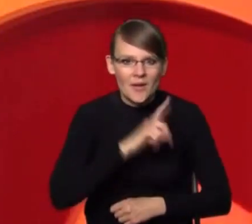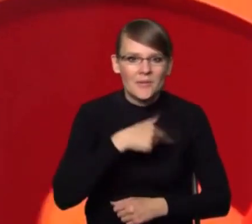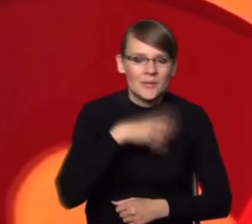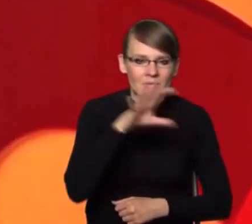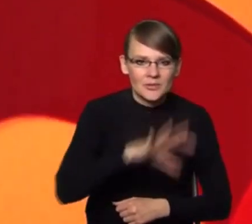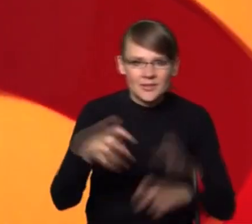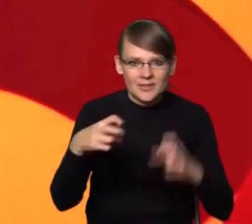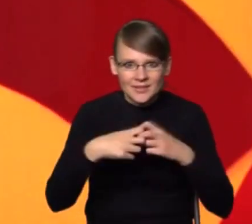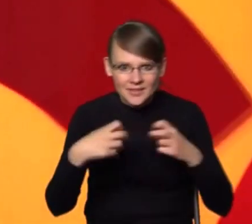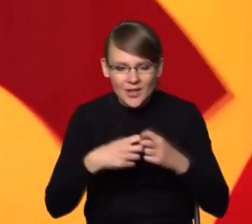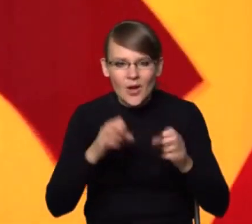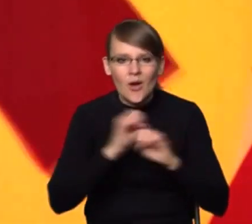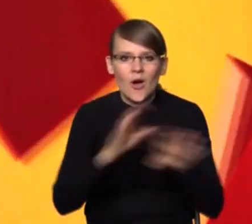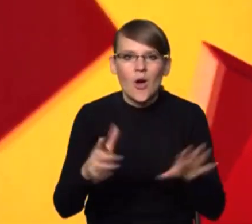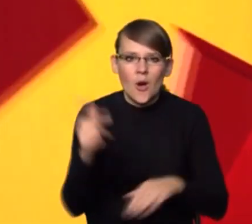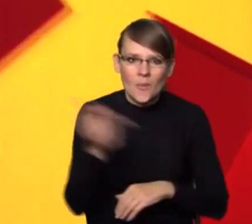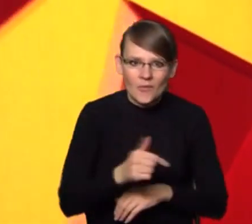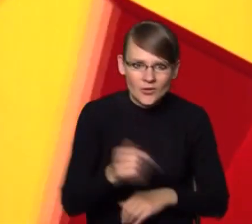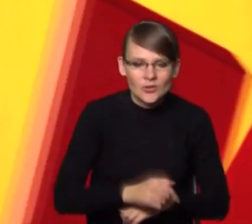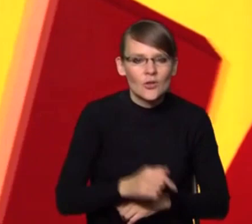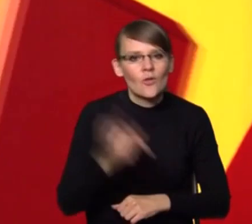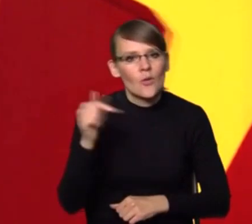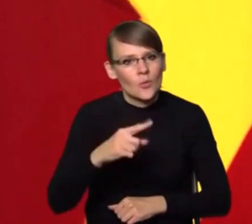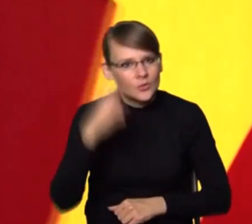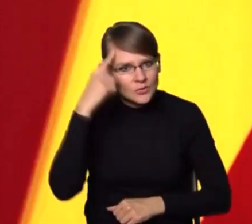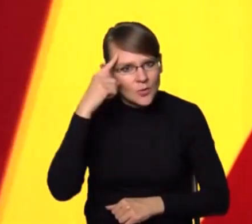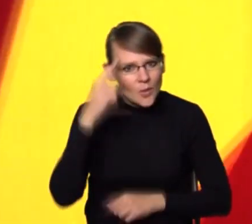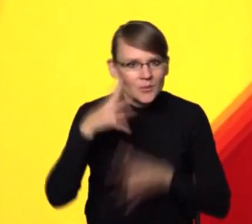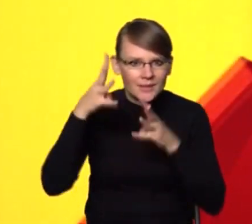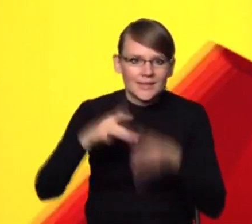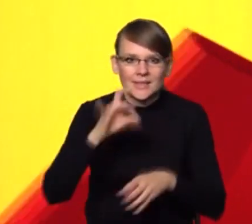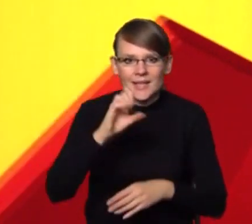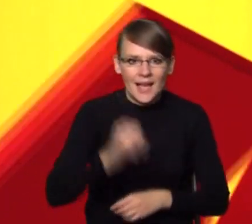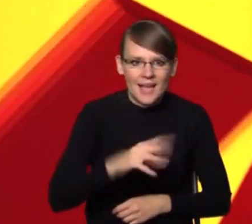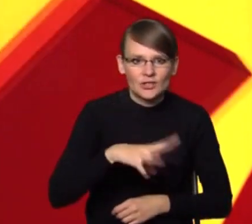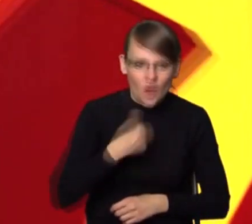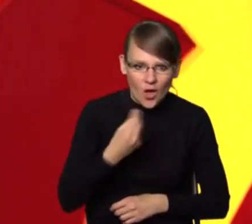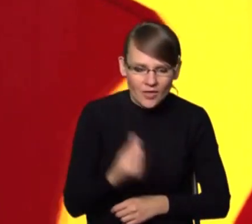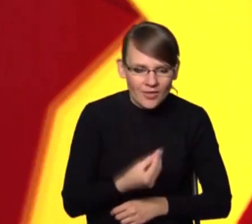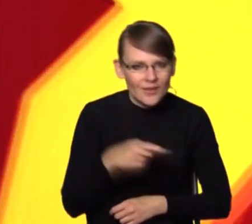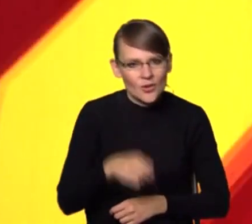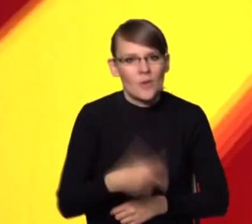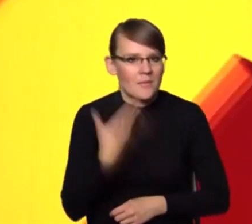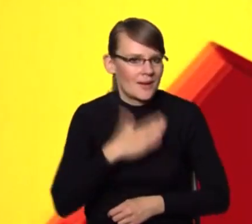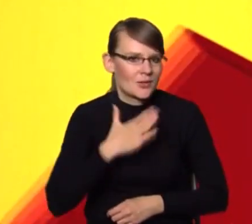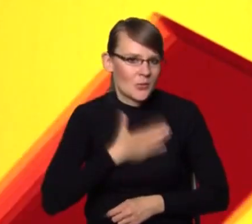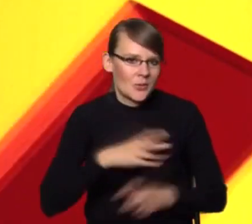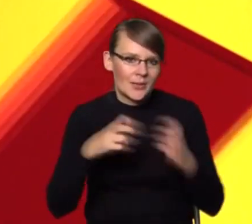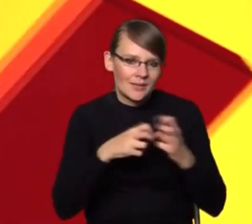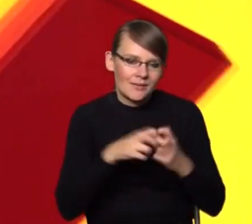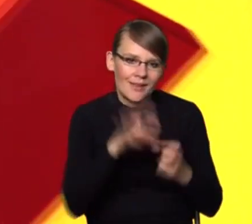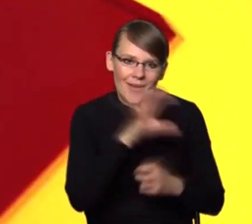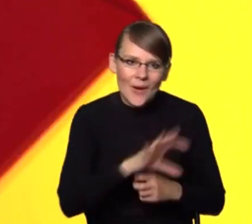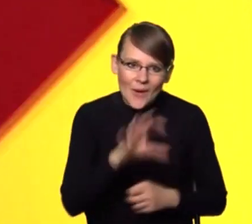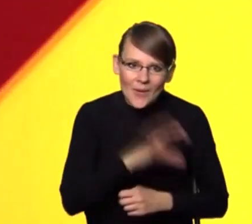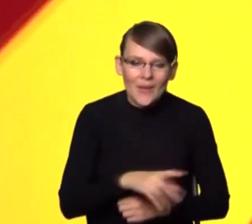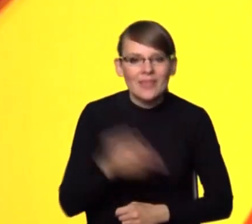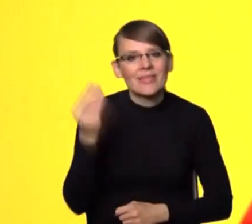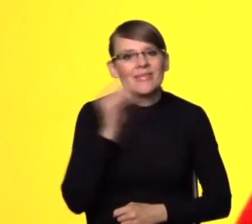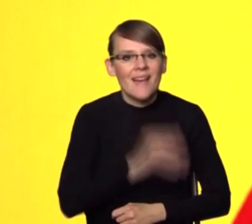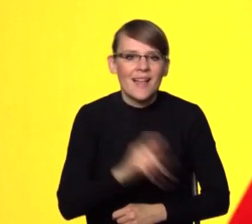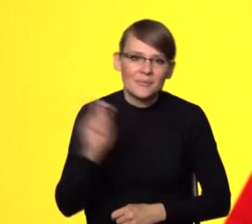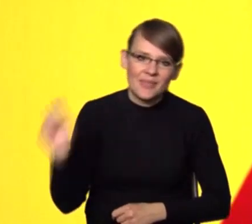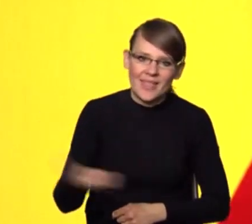sieć, no to oczywiście obowiązkowo musimy wspomnieć o Idze Świątek, bo to dość miły obowiązek przeglądać internet pod kątem naszej najlepszej